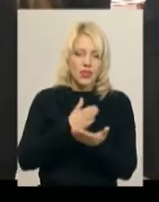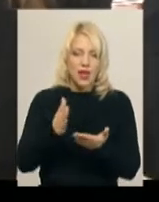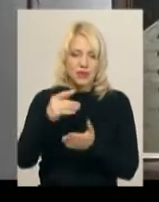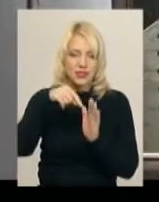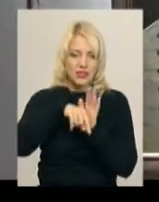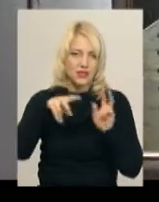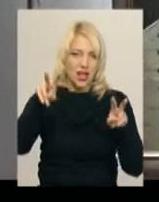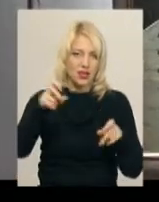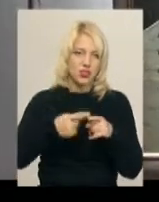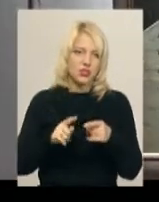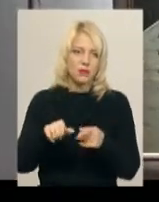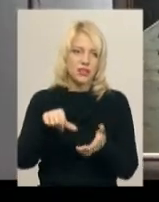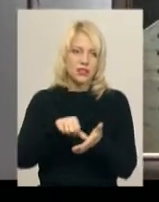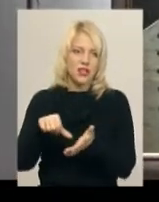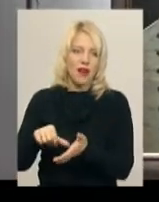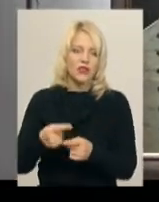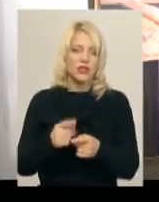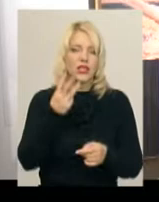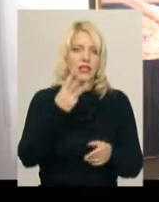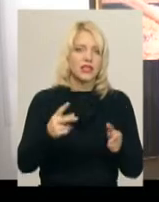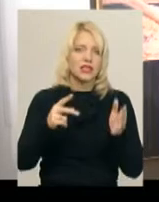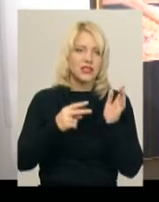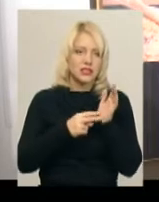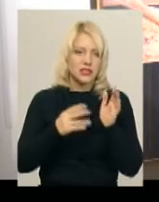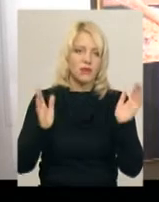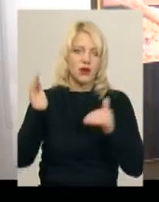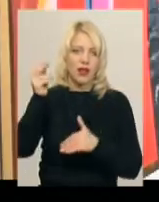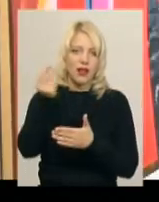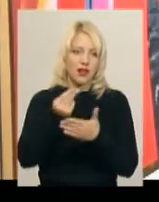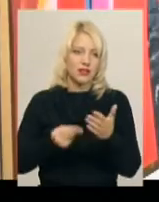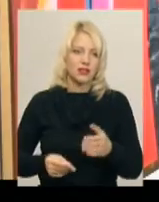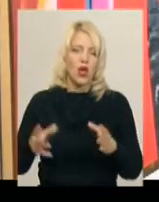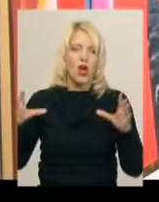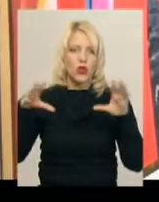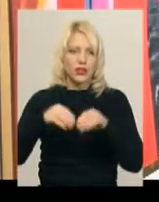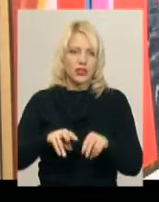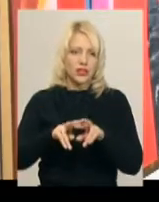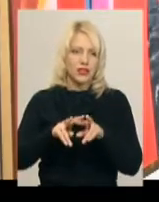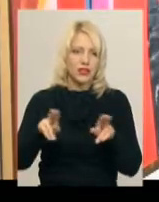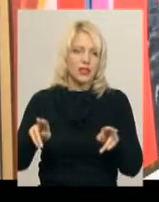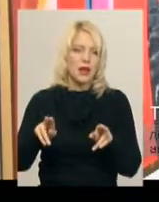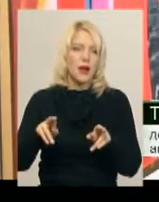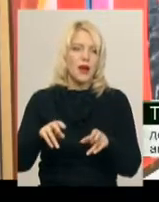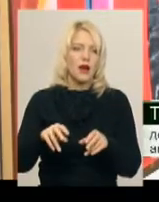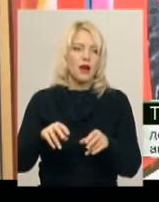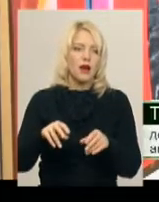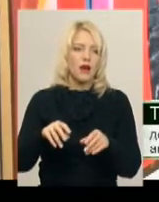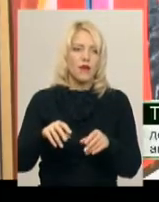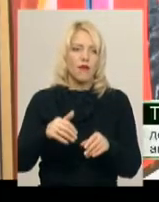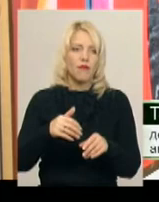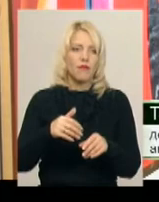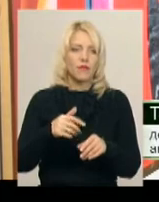Тут представлено понад 38 полотен, об'єднаних одним лейтмотивом. Одна з головних таких знахідок